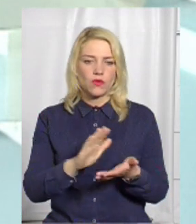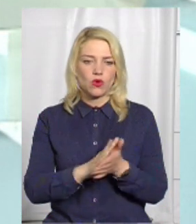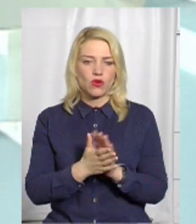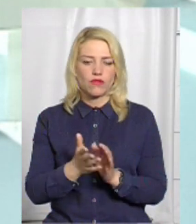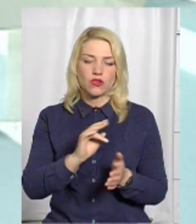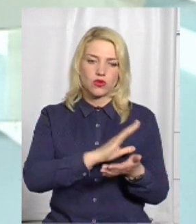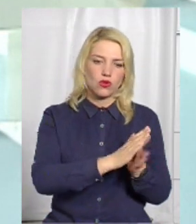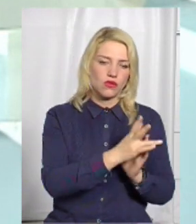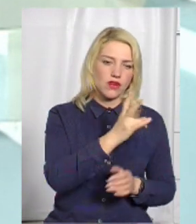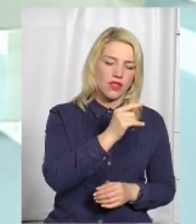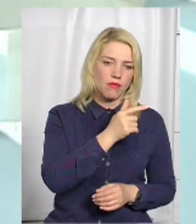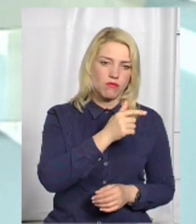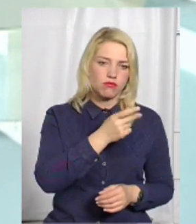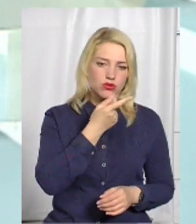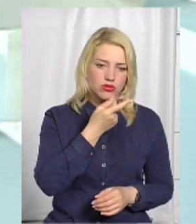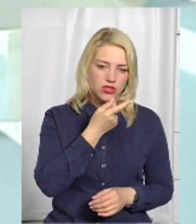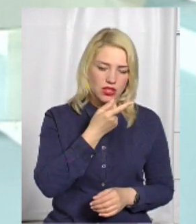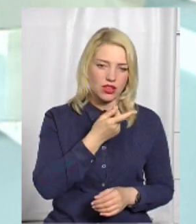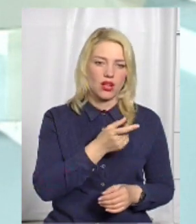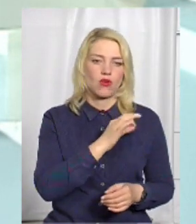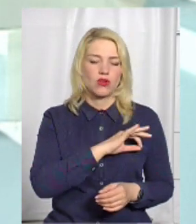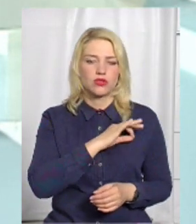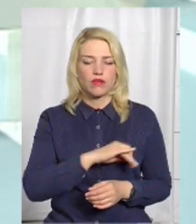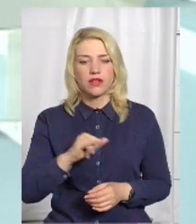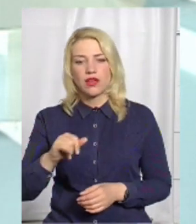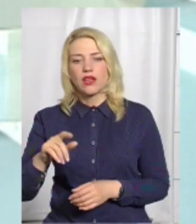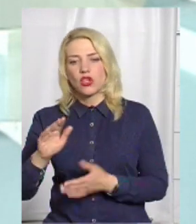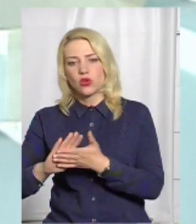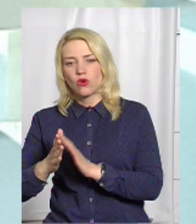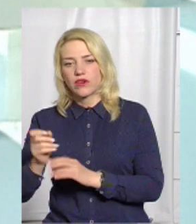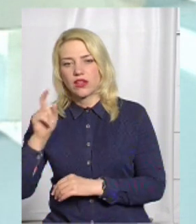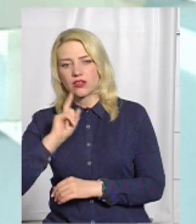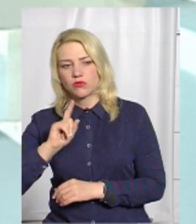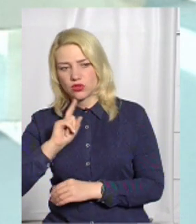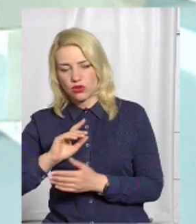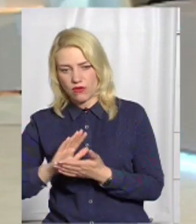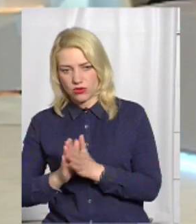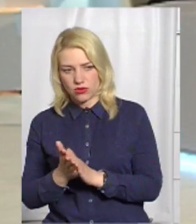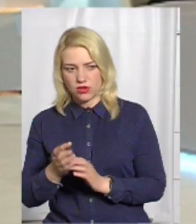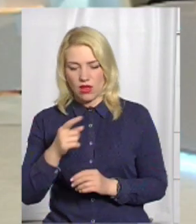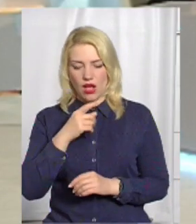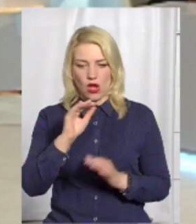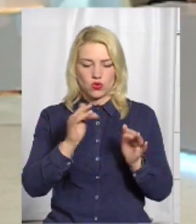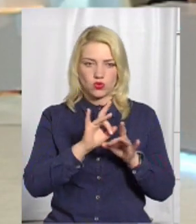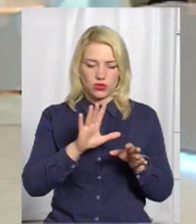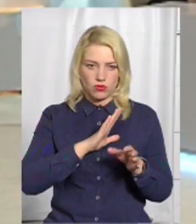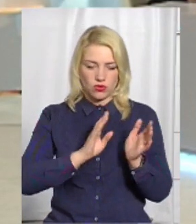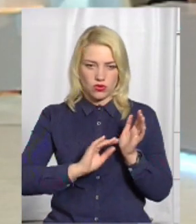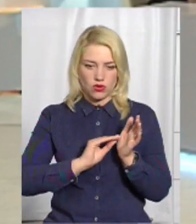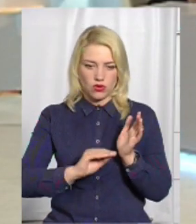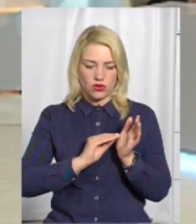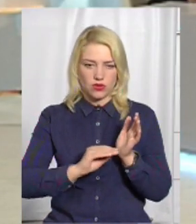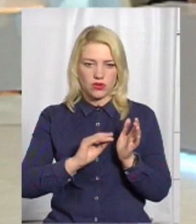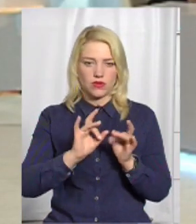постійне користування і договір на тимчасове користування. Хоча, до речі, в сюжеті сказано було 9 років, але я не думала, що в нас